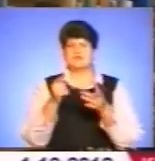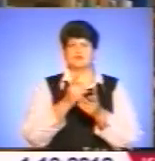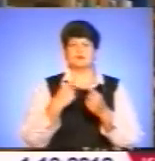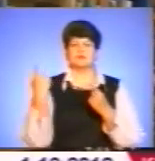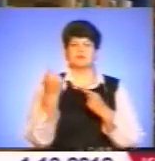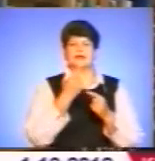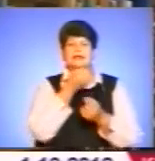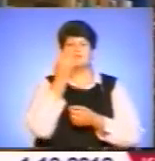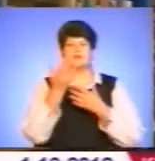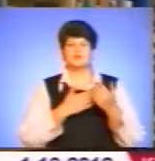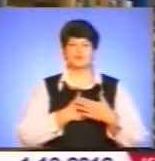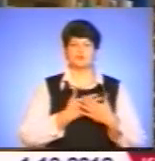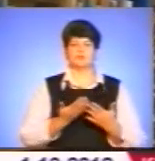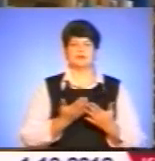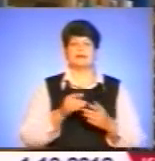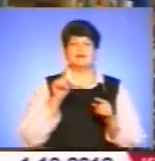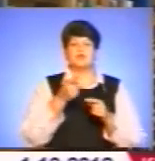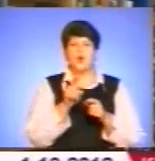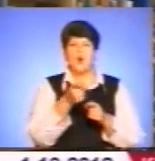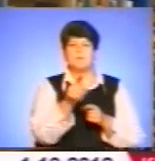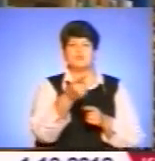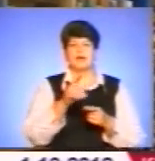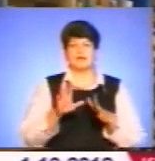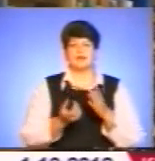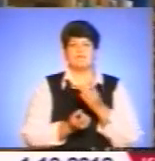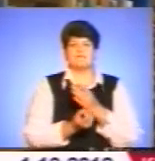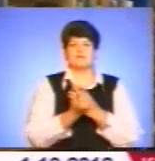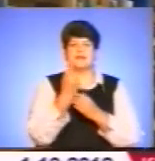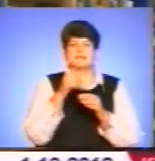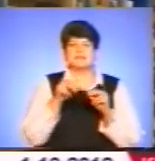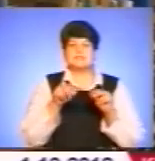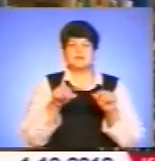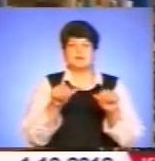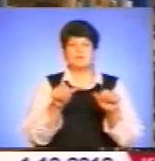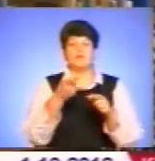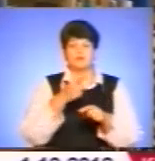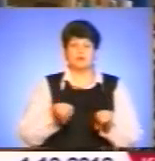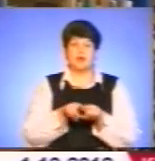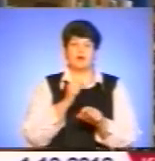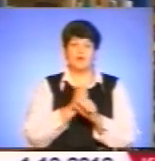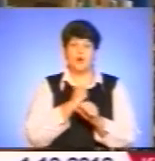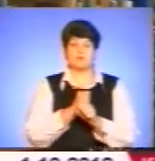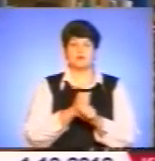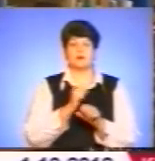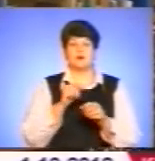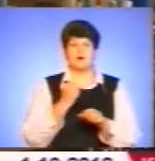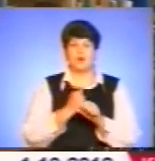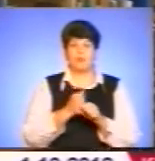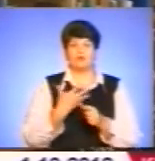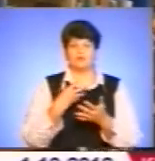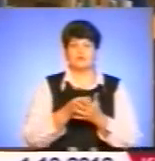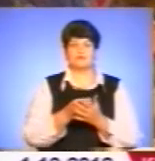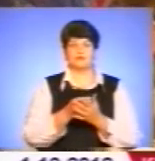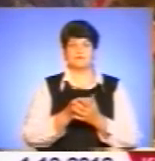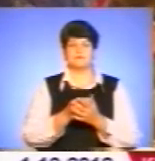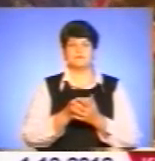квіточку, і навіть того хробачка, який виліс з землі, бо він якусь роботу робить. Бо він зрихлює нам землю, і тоді земля краще